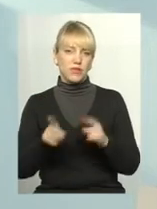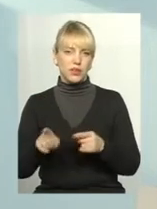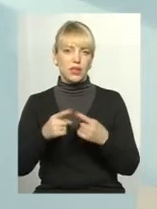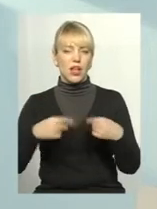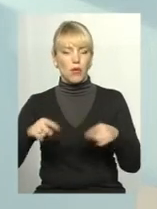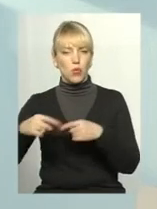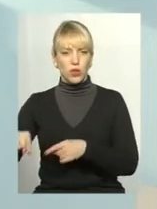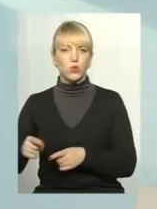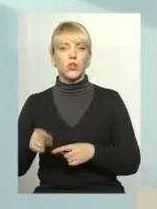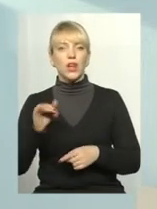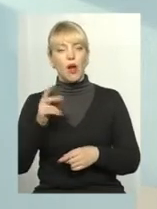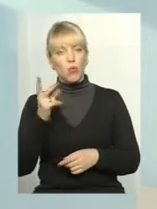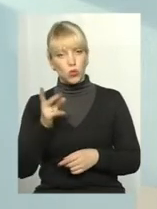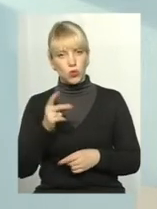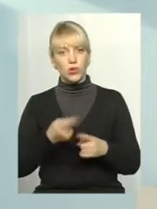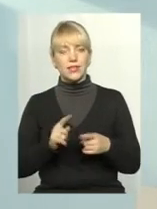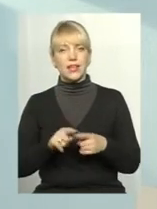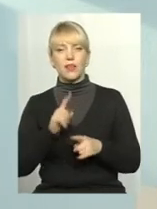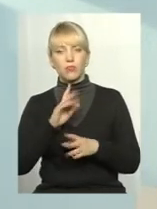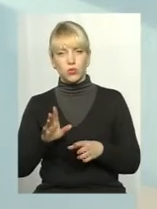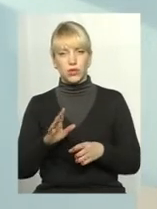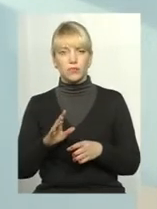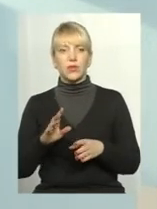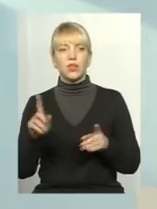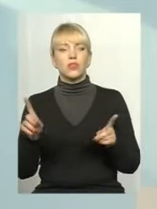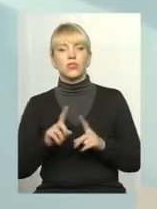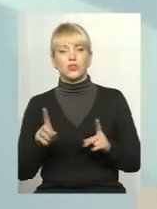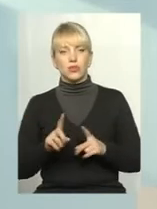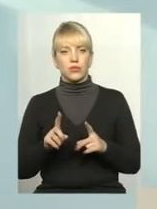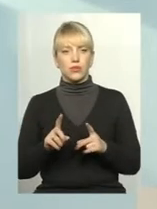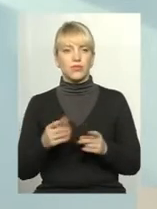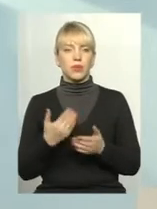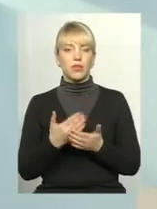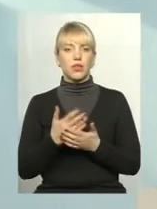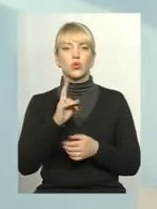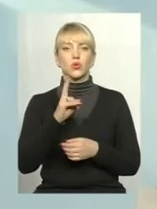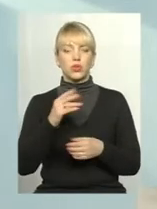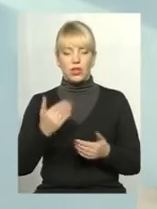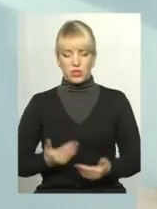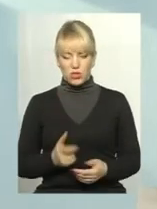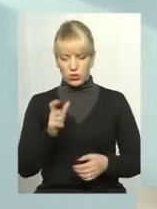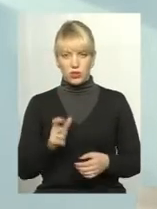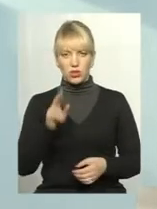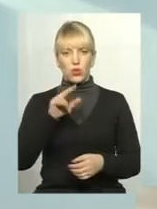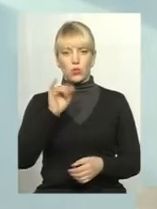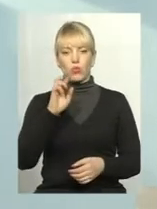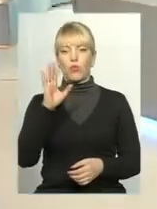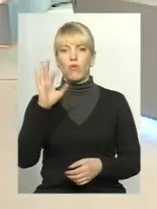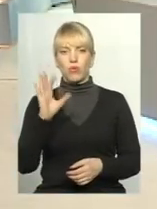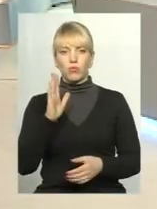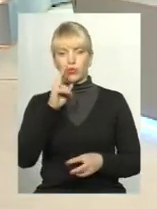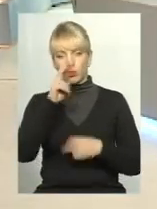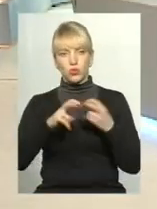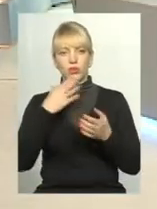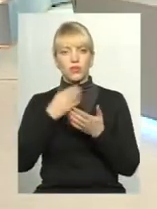по-друге, це не буде, якщо житель там Дубово, то він буде шукати свого лікаря десь там